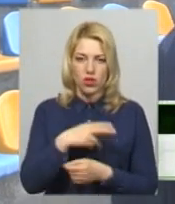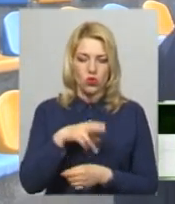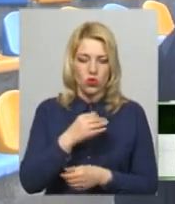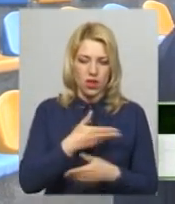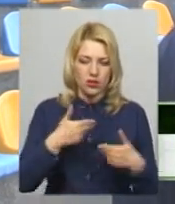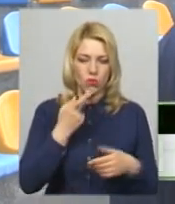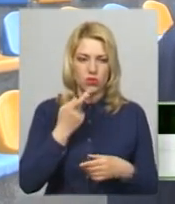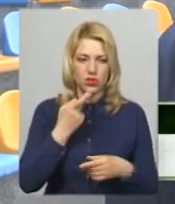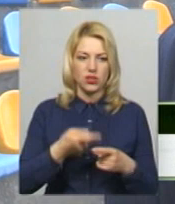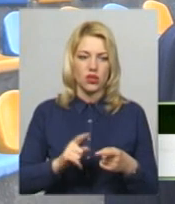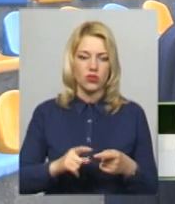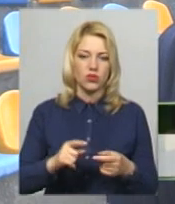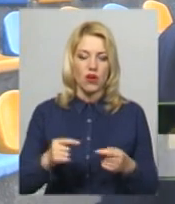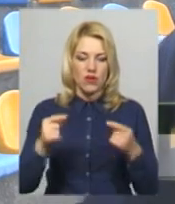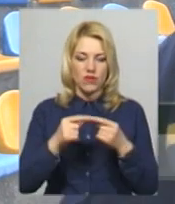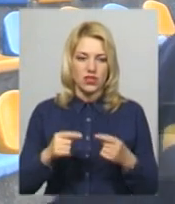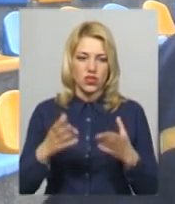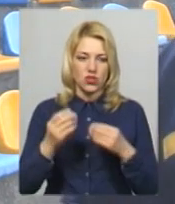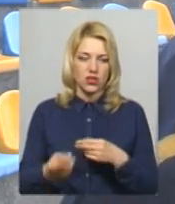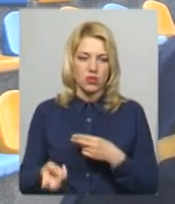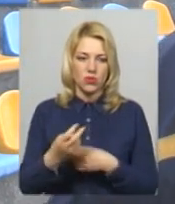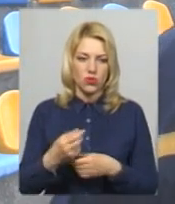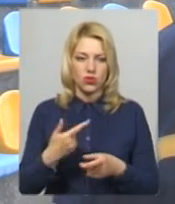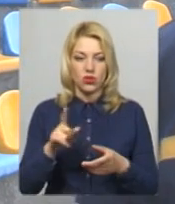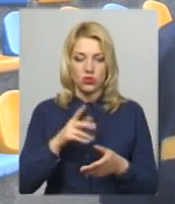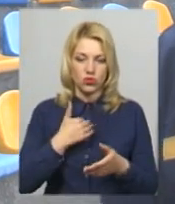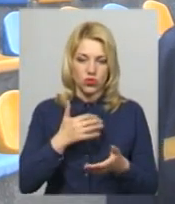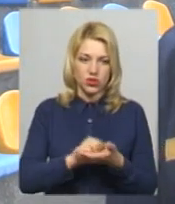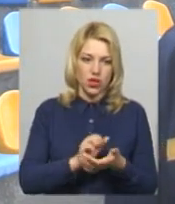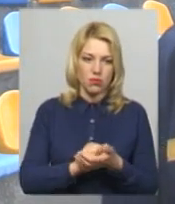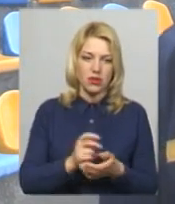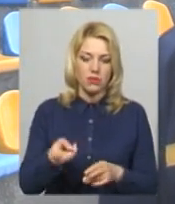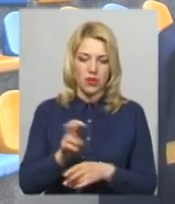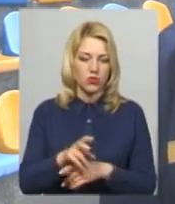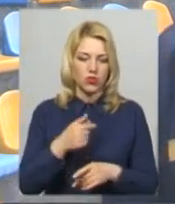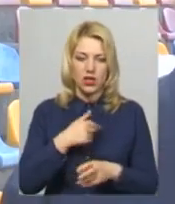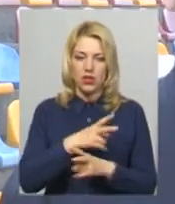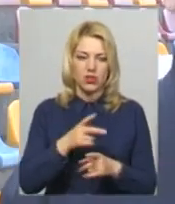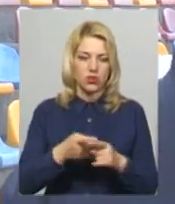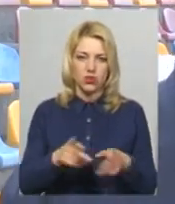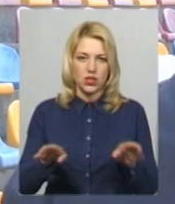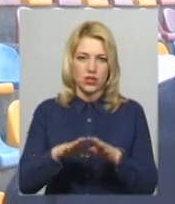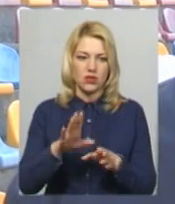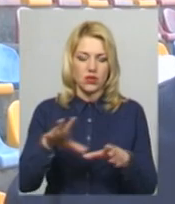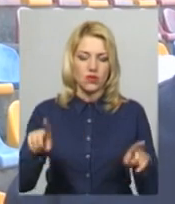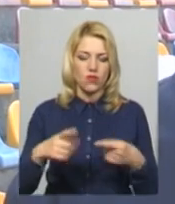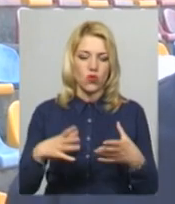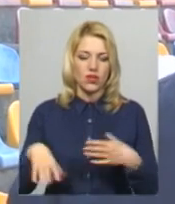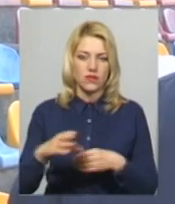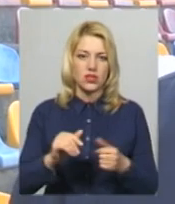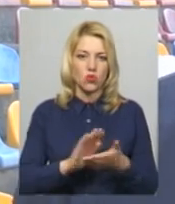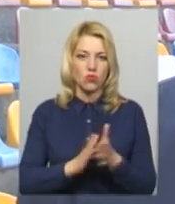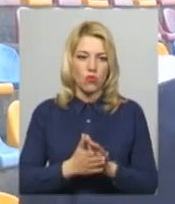там визначені дії, вони хочуть позайматися, приходять спорткомплекс, ніхто цього не закриває. Створені всі умови для даного